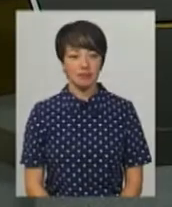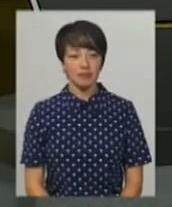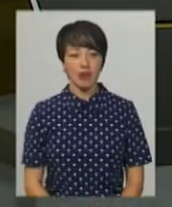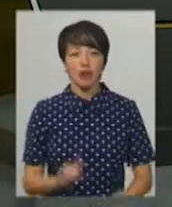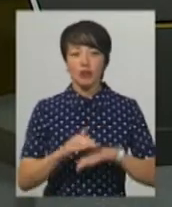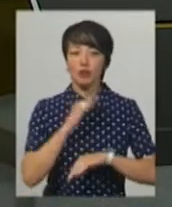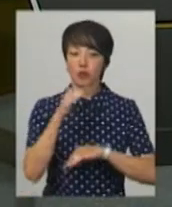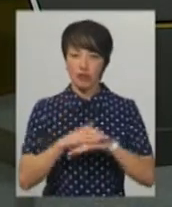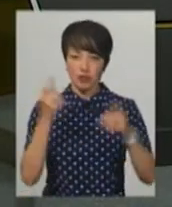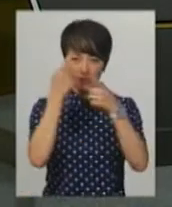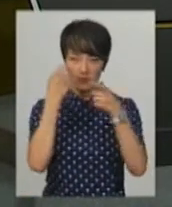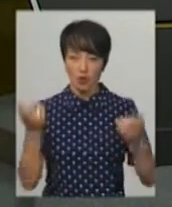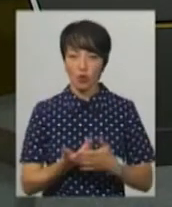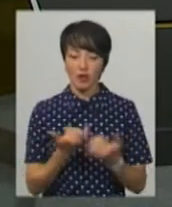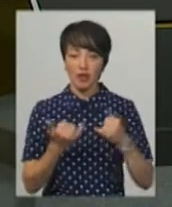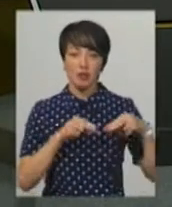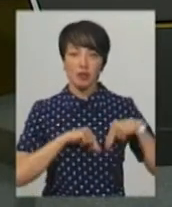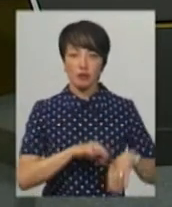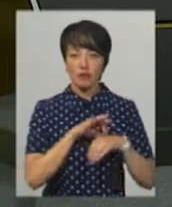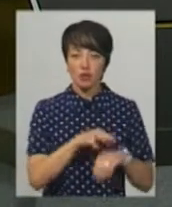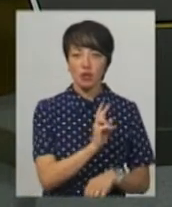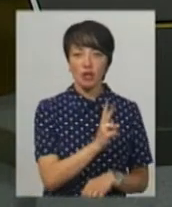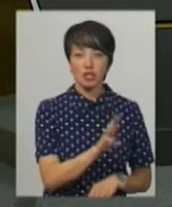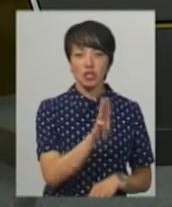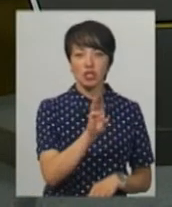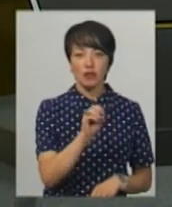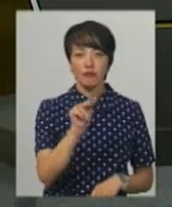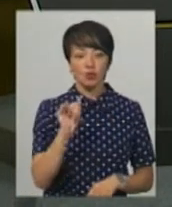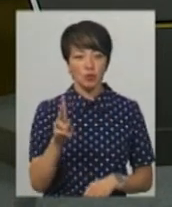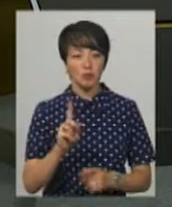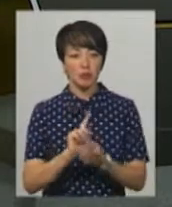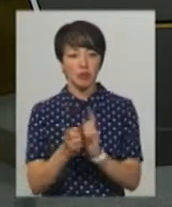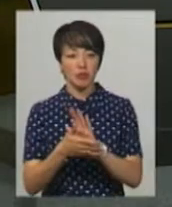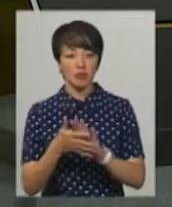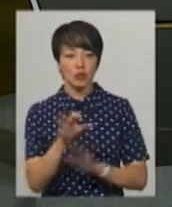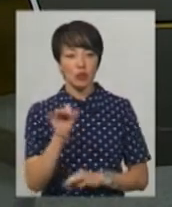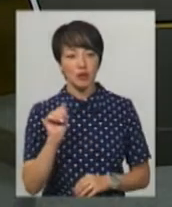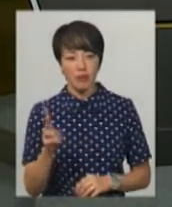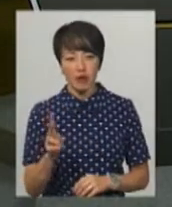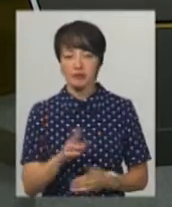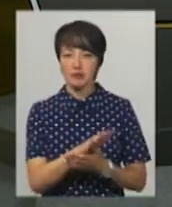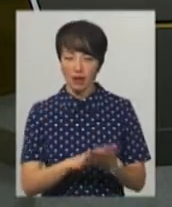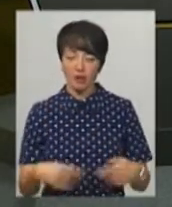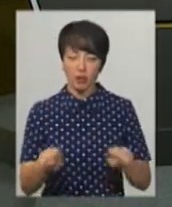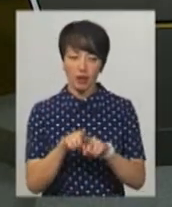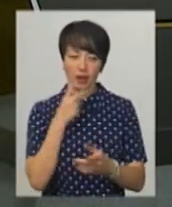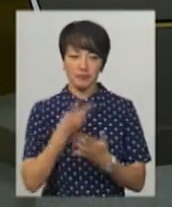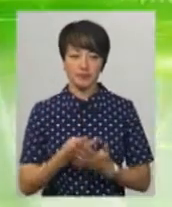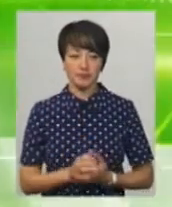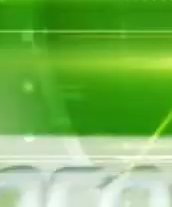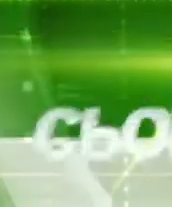Доброго вечора, в ефірі новини. У студії для вас працює ведуча Катерина Шевчук. На жесту умову перекладає Ольга Рибак. Далі ви побачите.